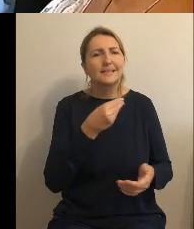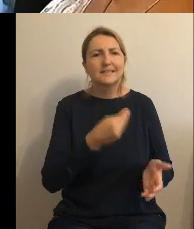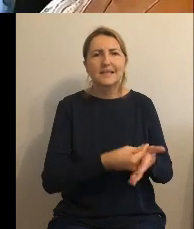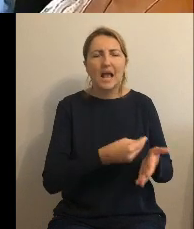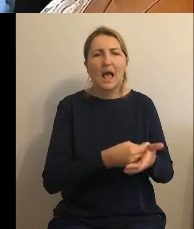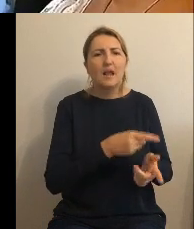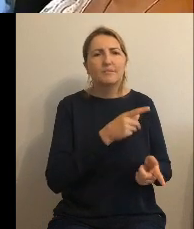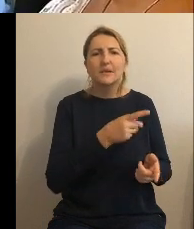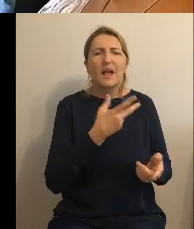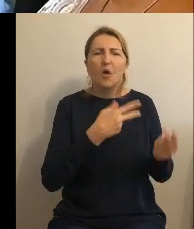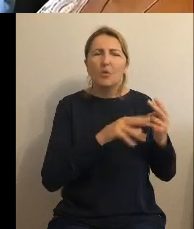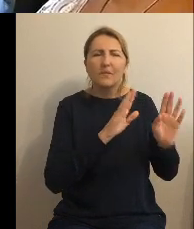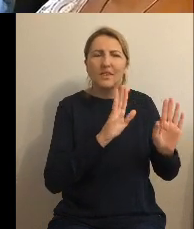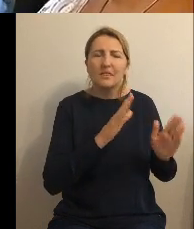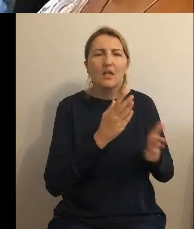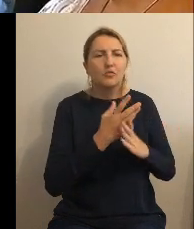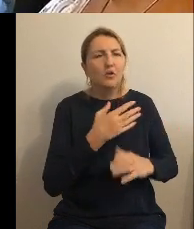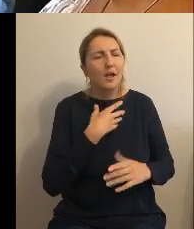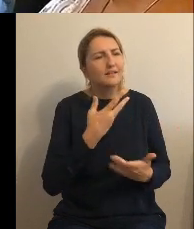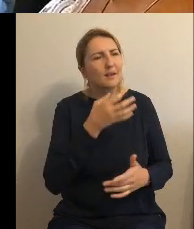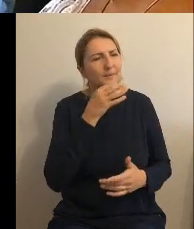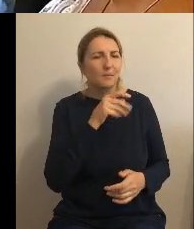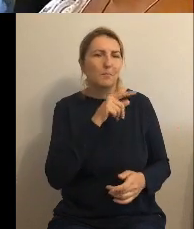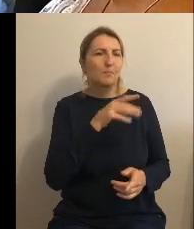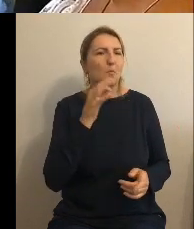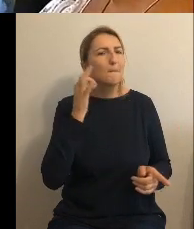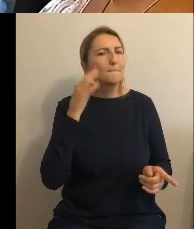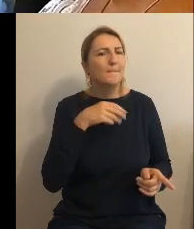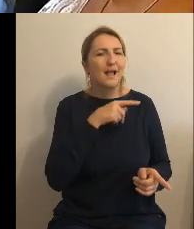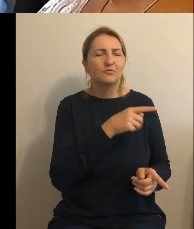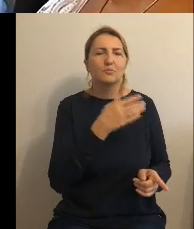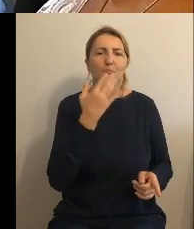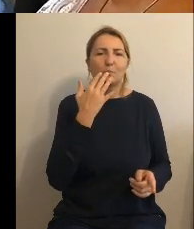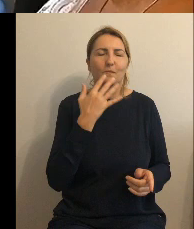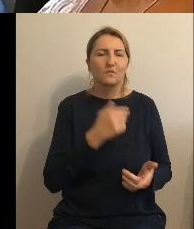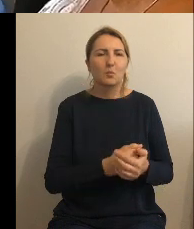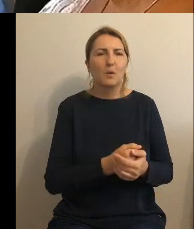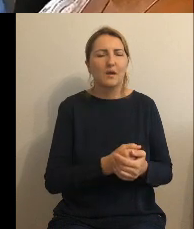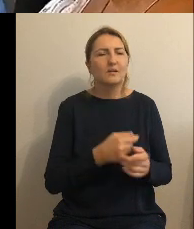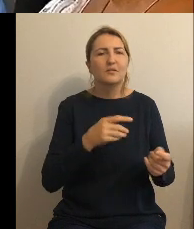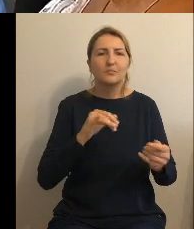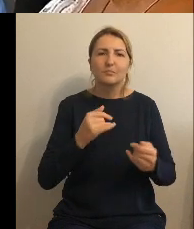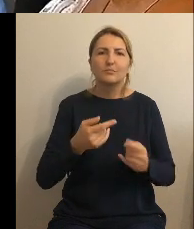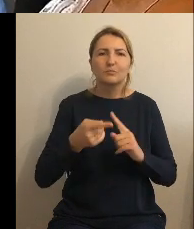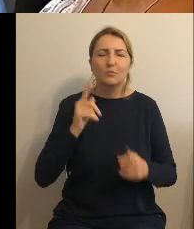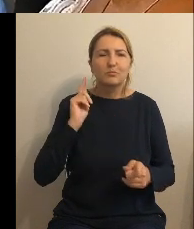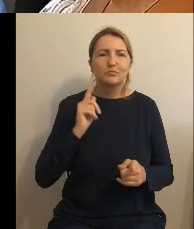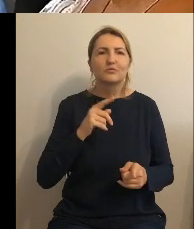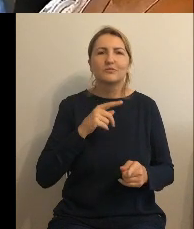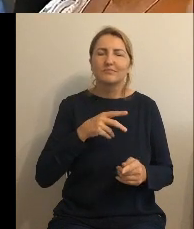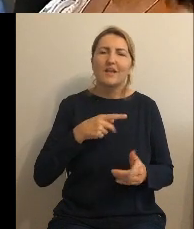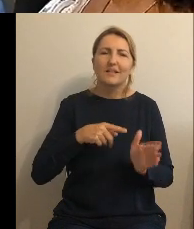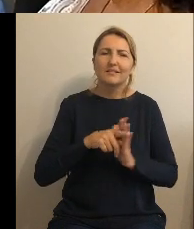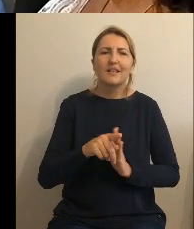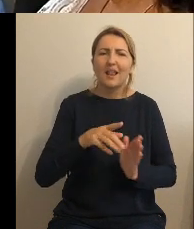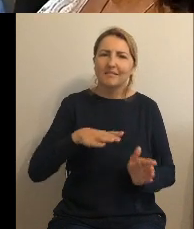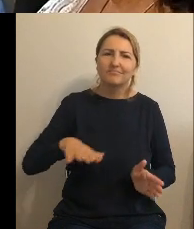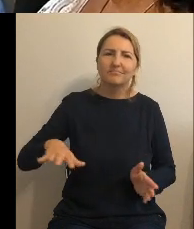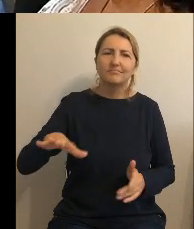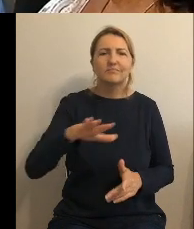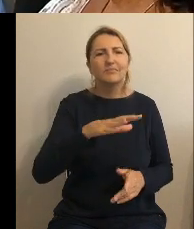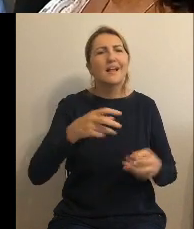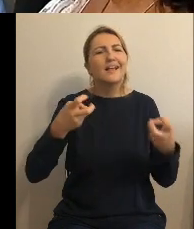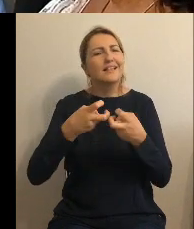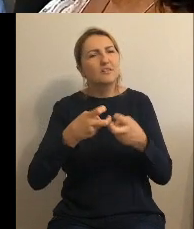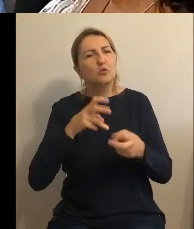wypowiedź, żeby to poszło, że tak powiem, dla naszych tutaj internetowych słuchaczy. Dział